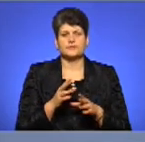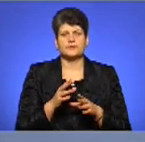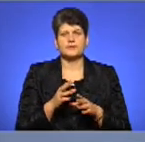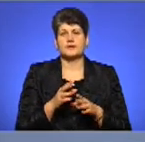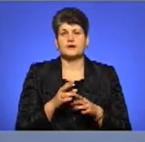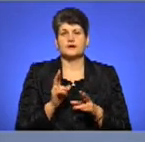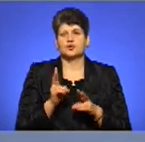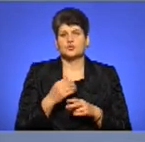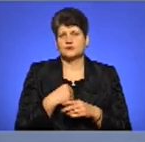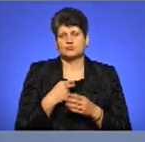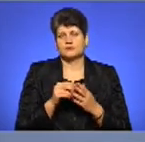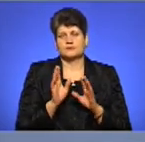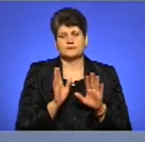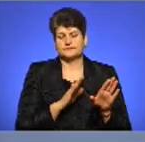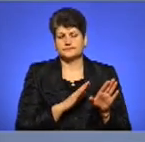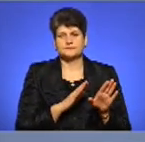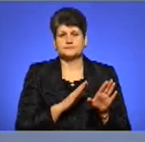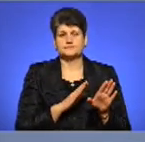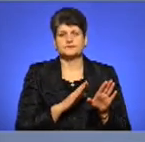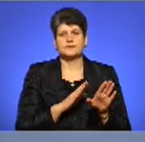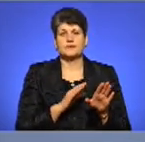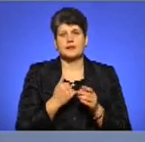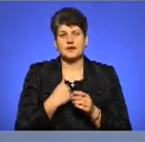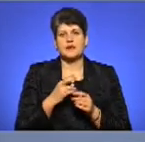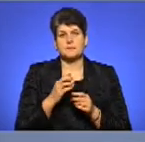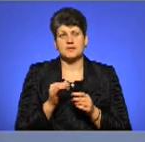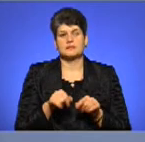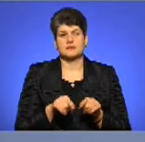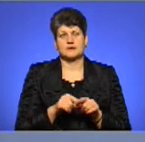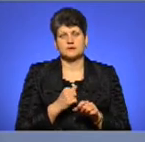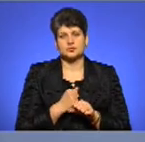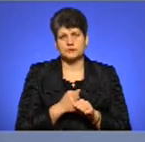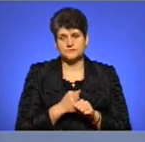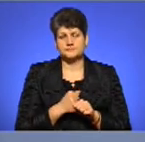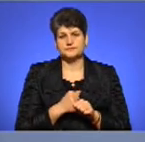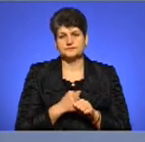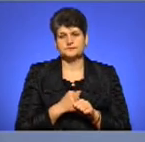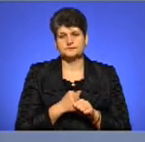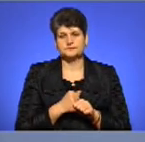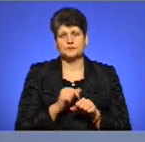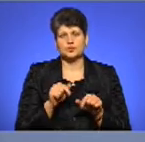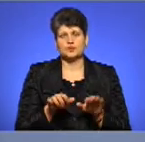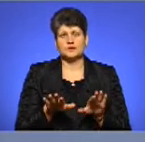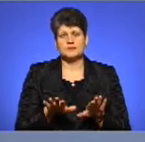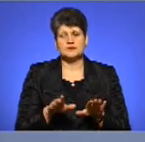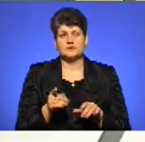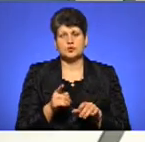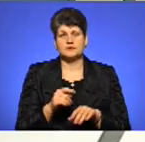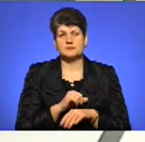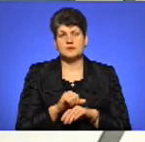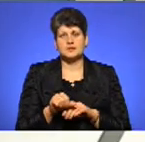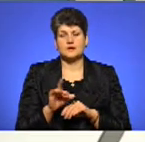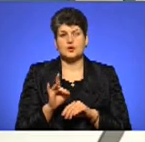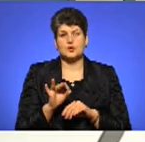з другого, хто хоче купити, так? Я б так зробив. І тут, на місці, в тернопільській митниці прийшов би і